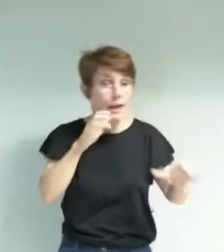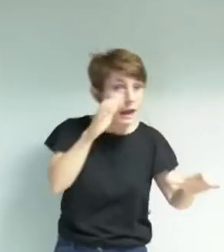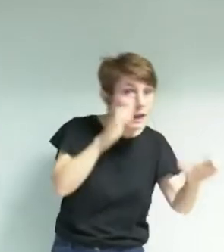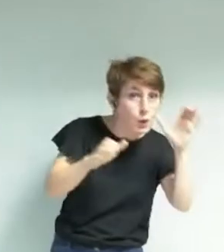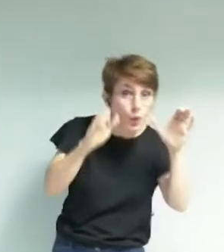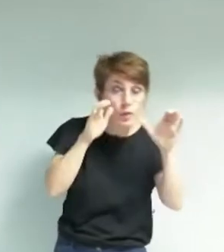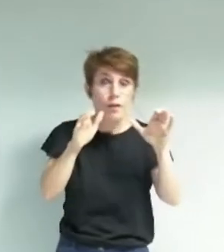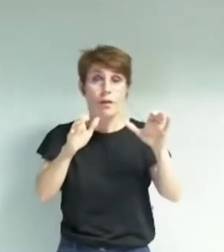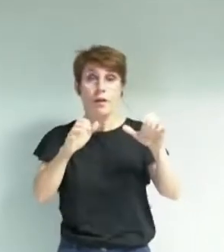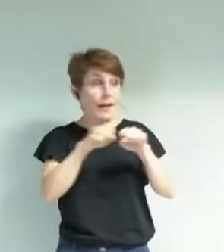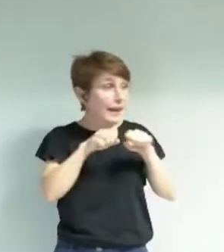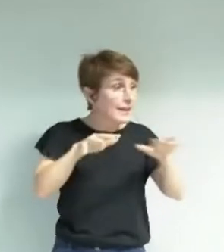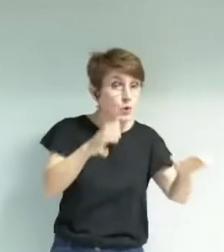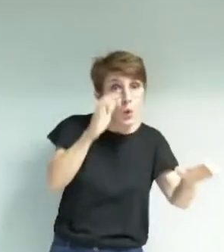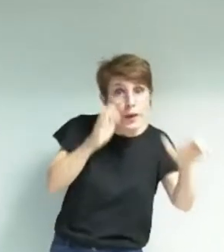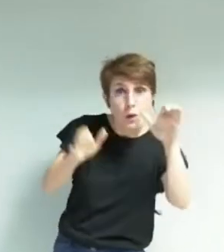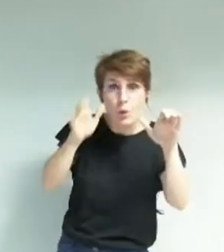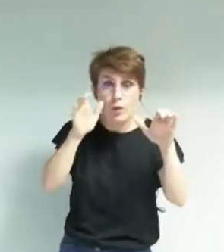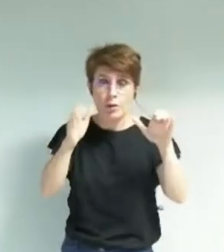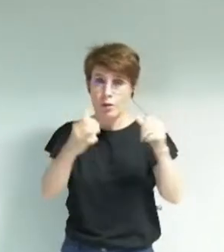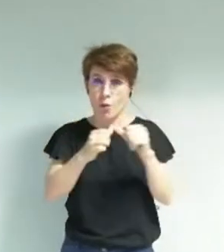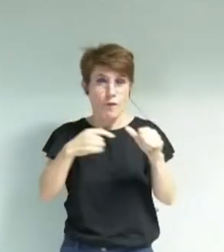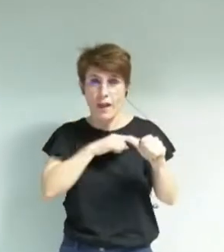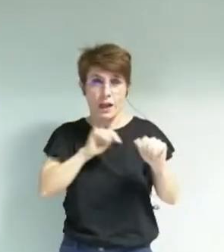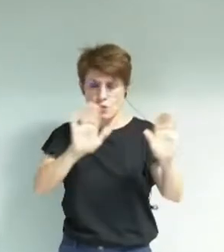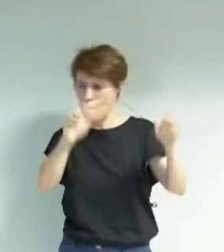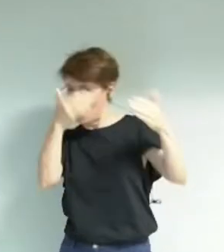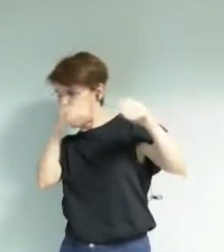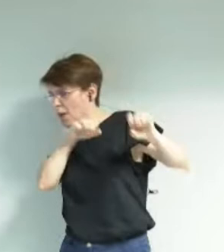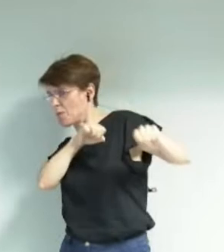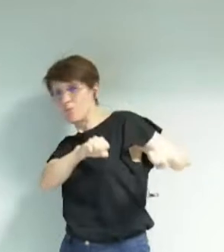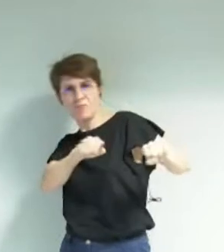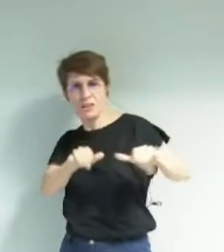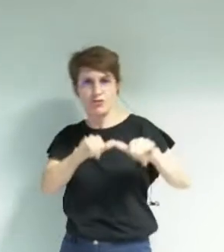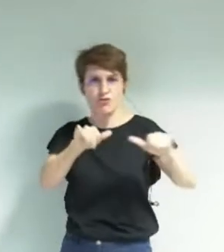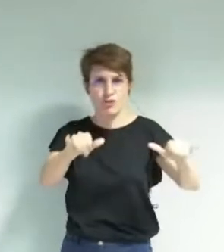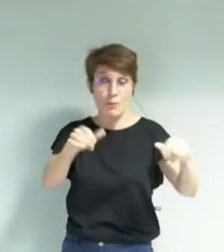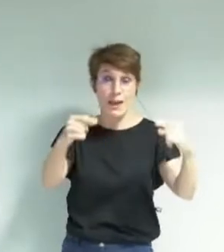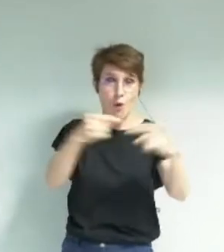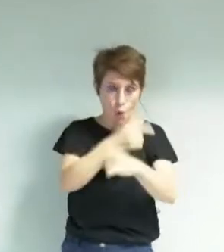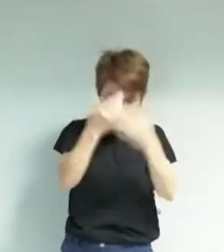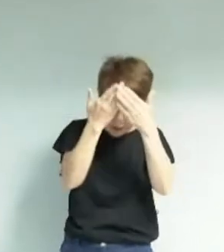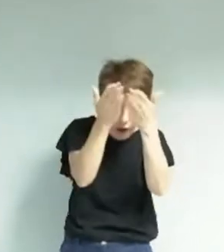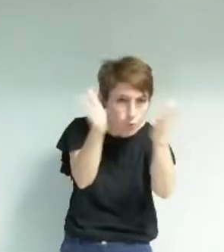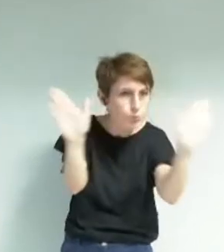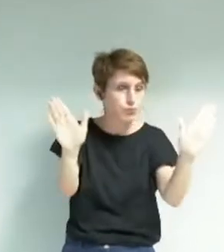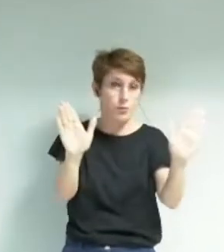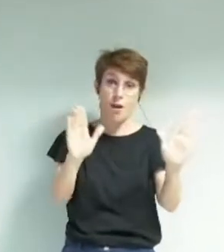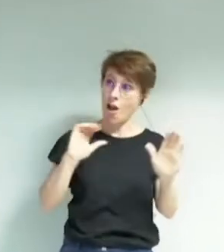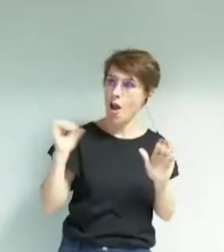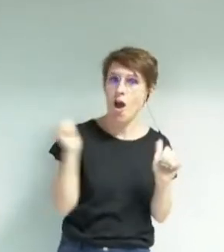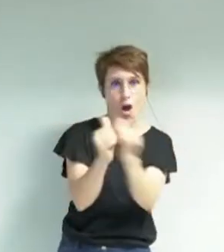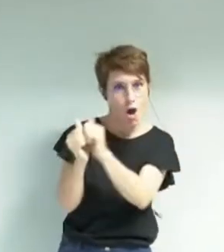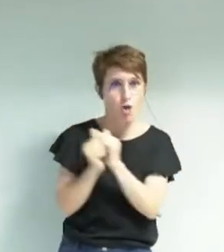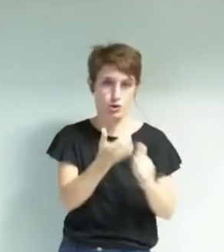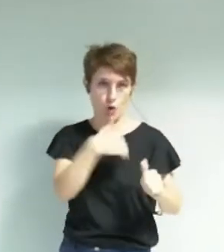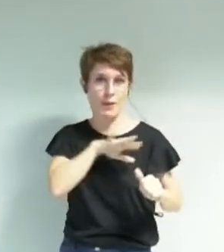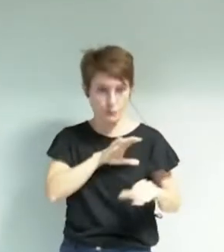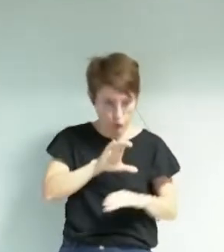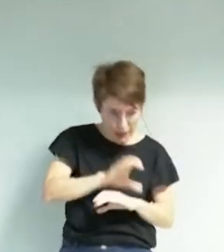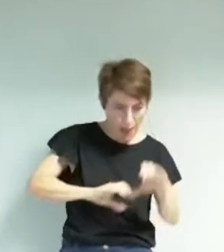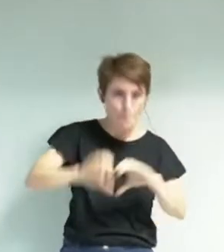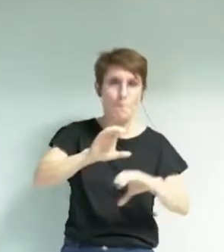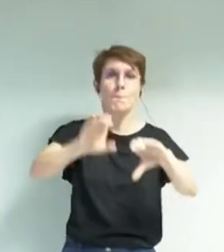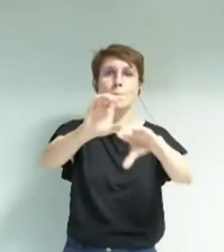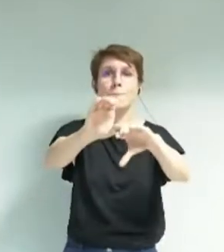réseaux, nous ne fermons la porte à aucune initiative qui partage cet esprit de co-responsabilité. La